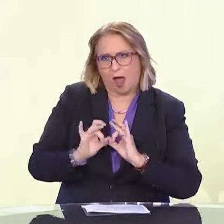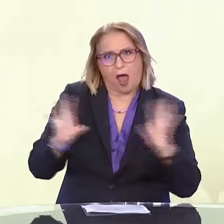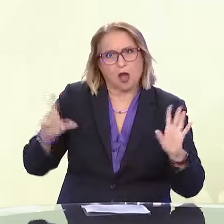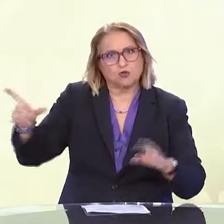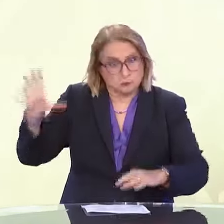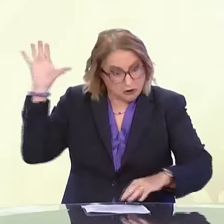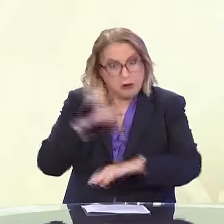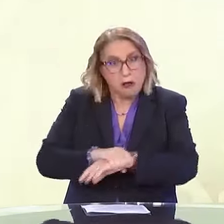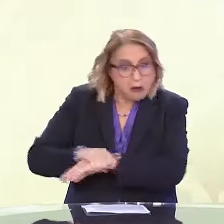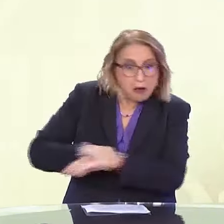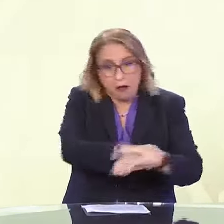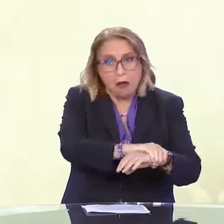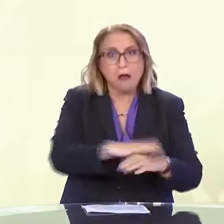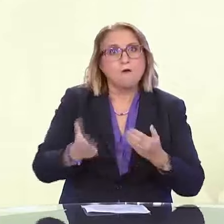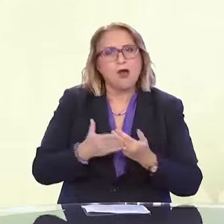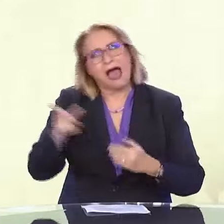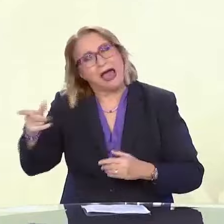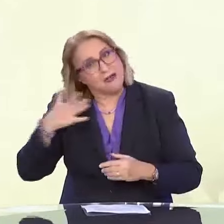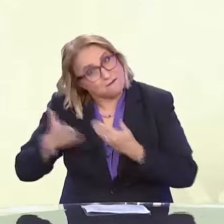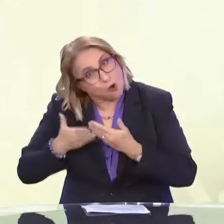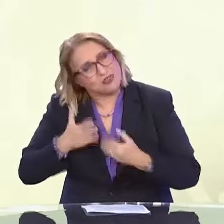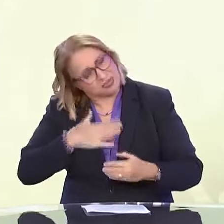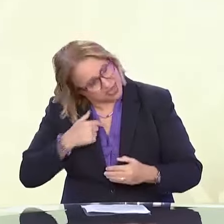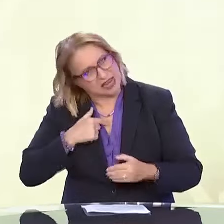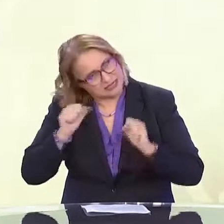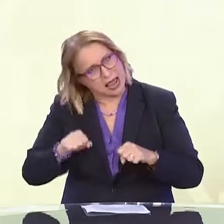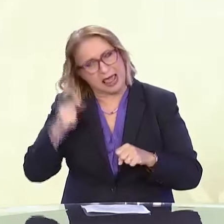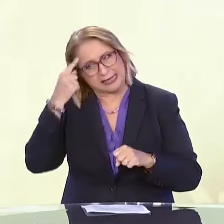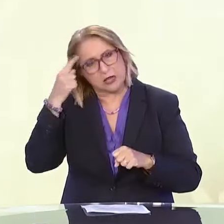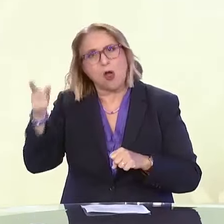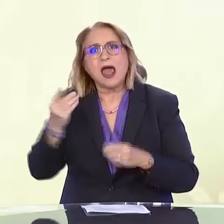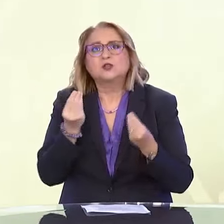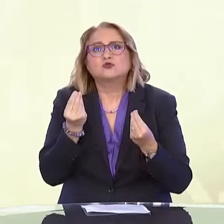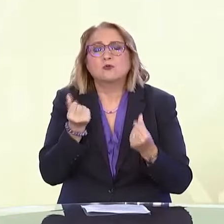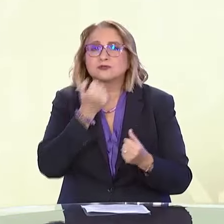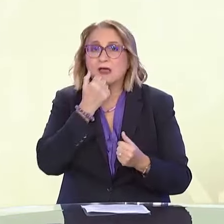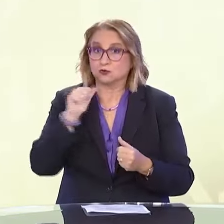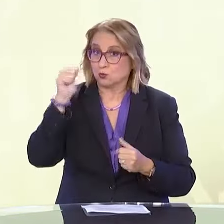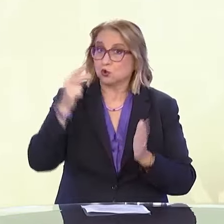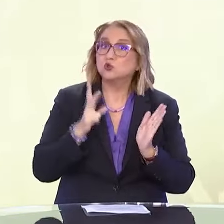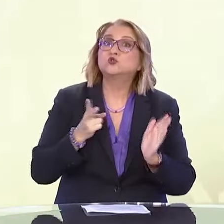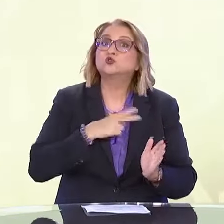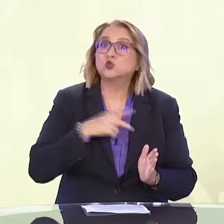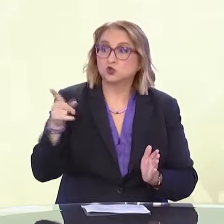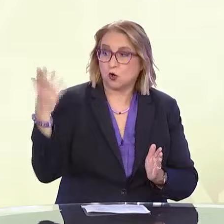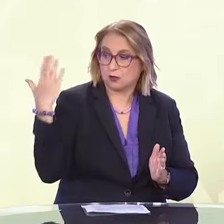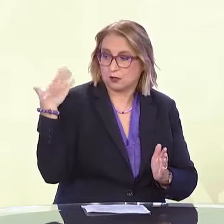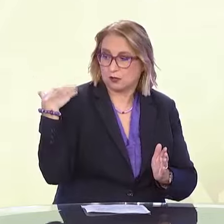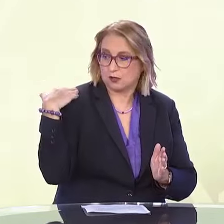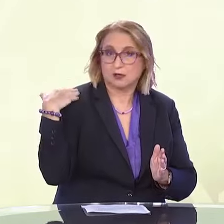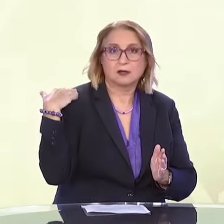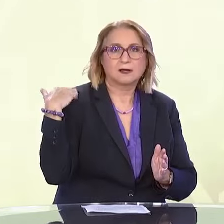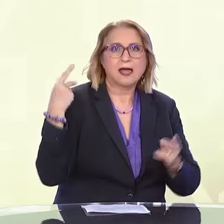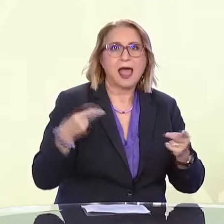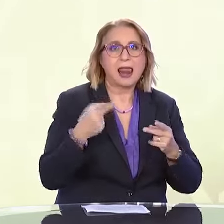Αυτό που θα βοηθούσε είναι αν θέλεις να μου τραβήξεις την προσοχή για να μου μιλήσεις να με αγγίξεις απαλά στον νόμο για να καταλάβω ότι κάτι θέλεις να μου πεις